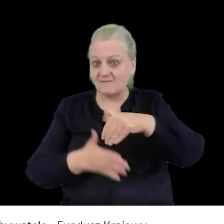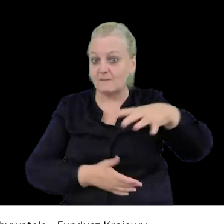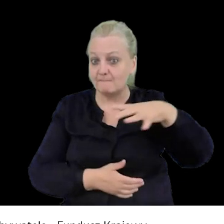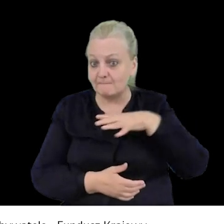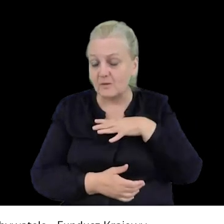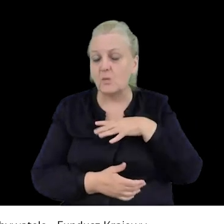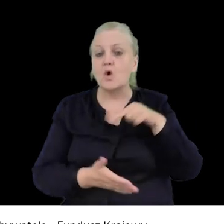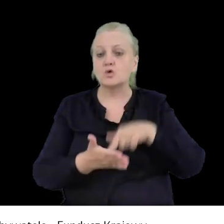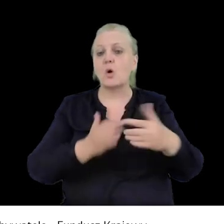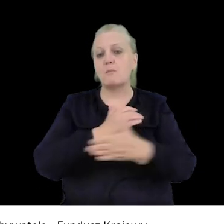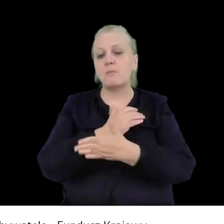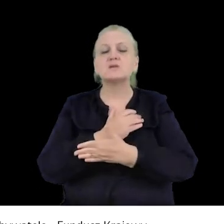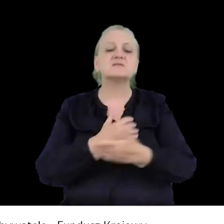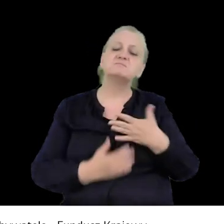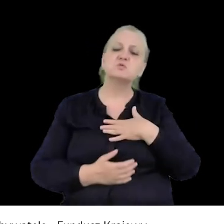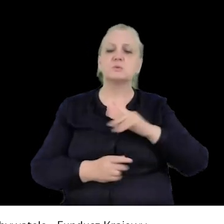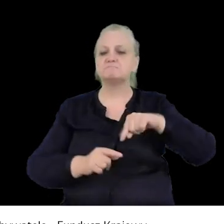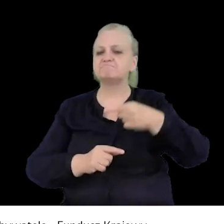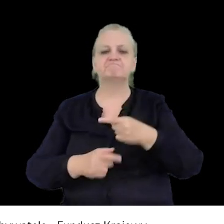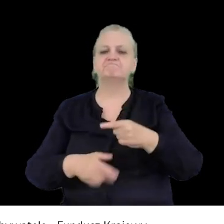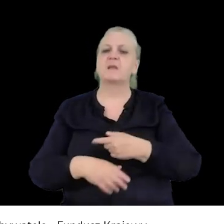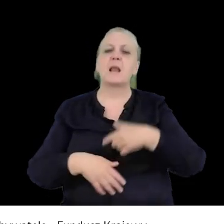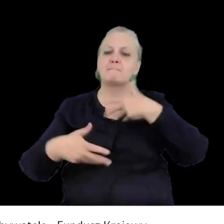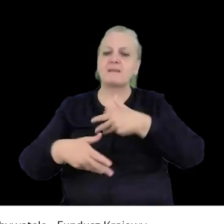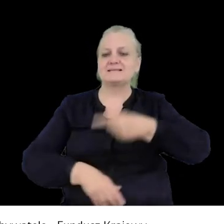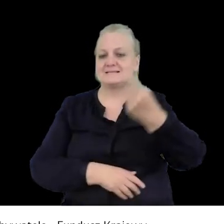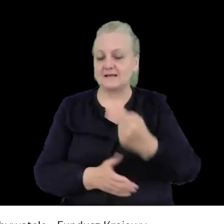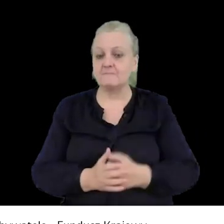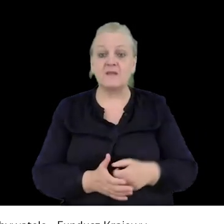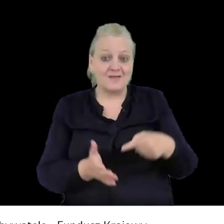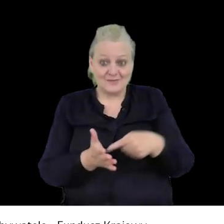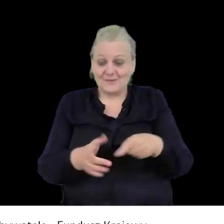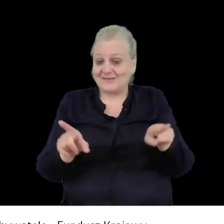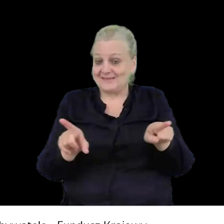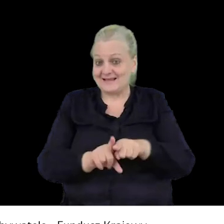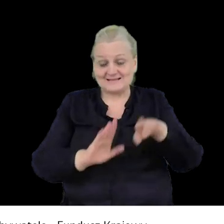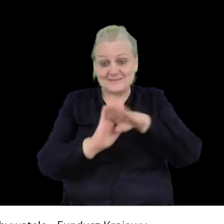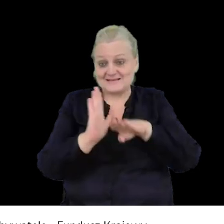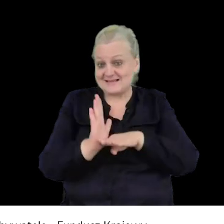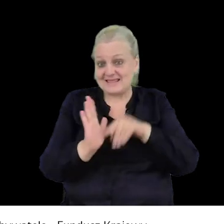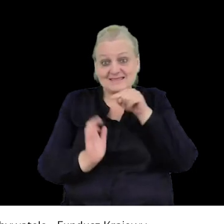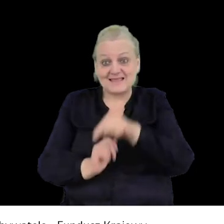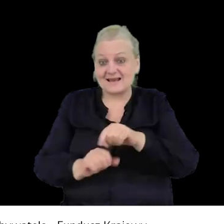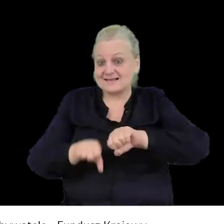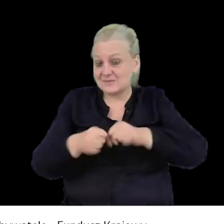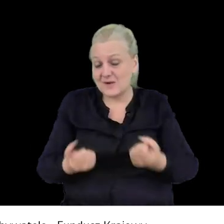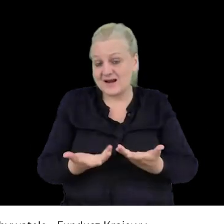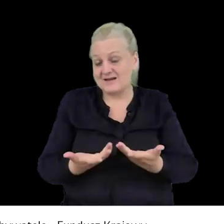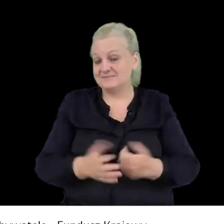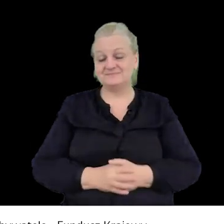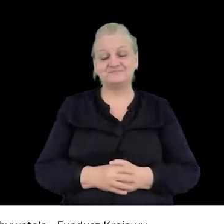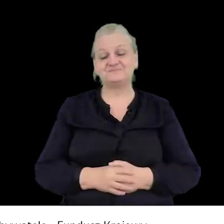I na tej podstawie wyrażowano zakazać tego marszu. Co też narusza międzynarodowe standardy, bo to nie jest wystarczająca przesłanka.